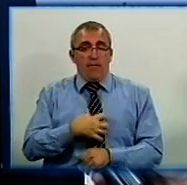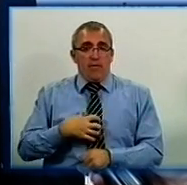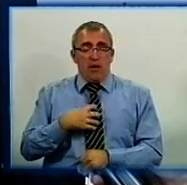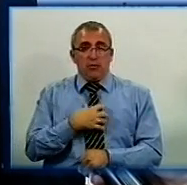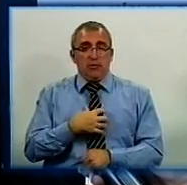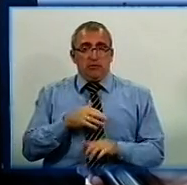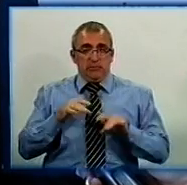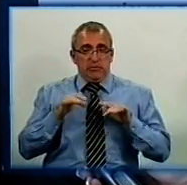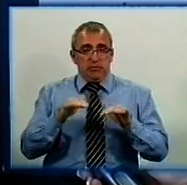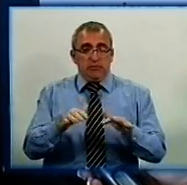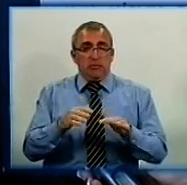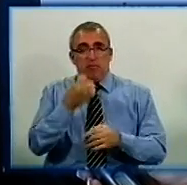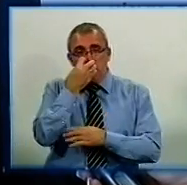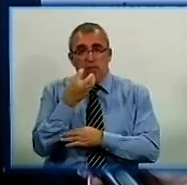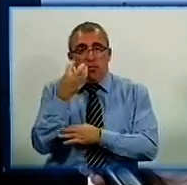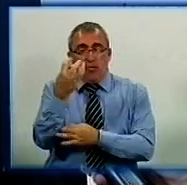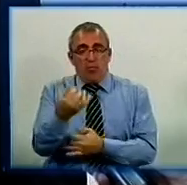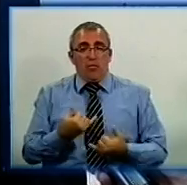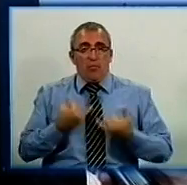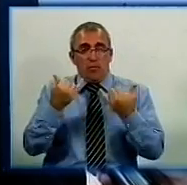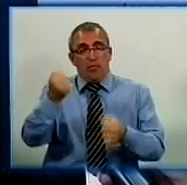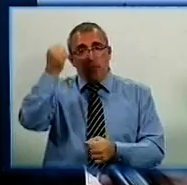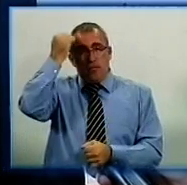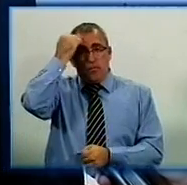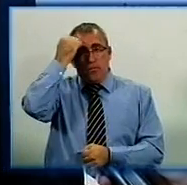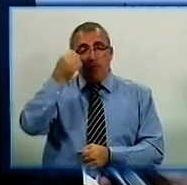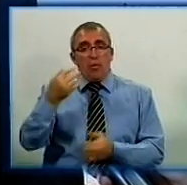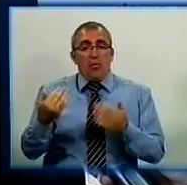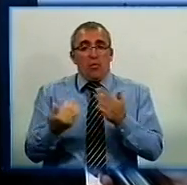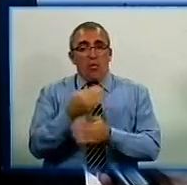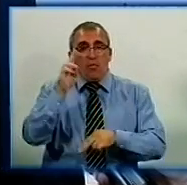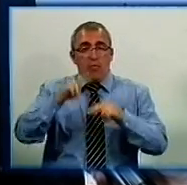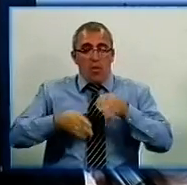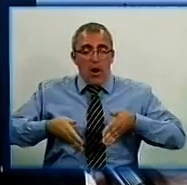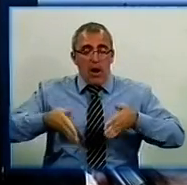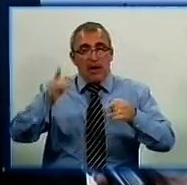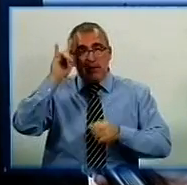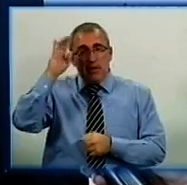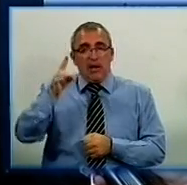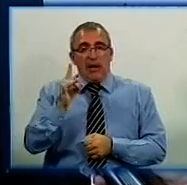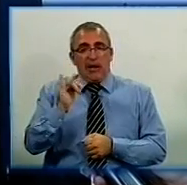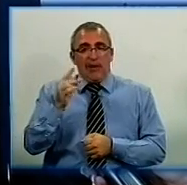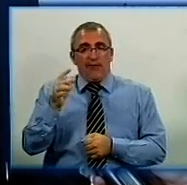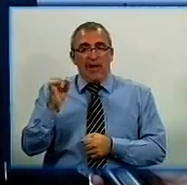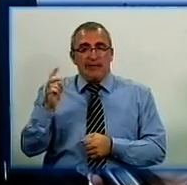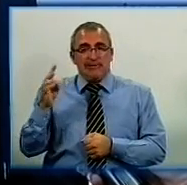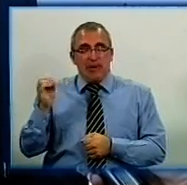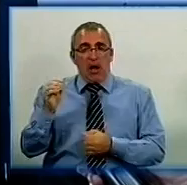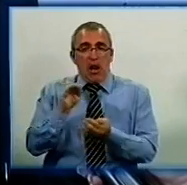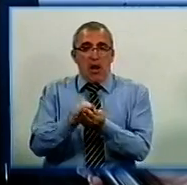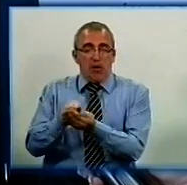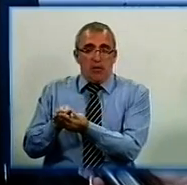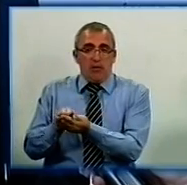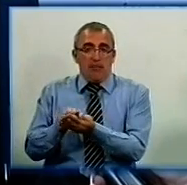покладання квітів і вшанування пам'яті на новій збудованій алеї Слави на Рівнянському кладовищі з